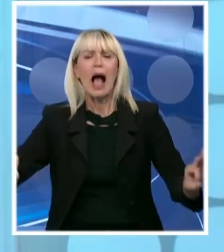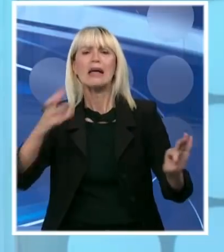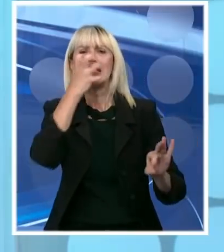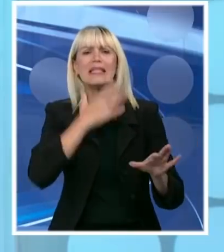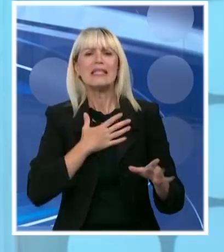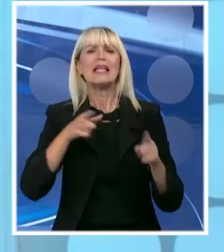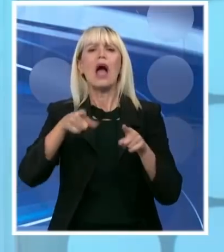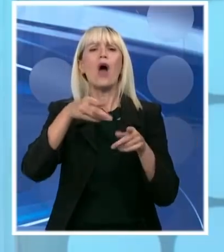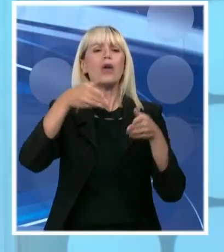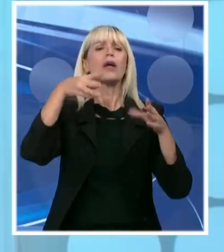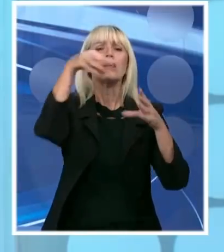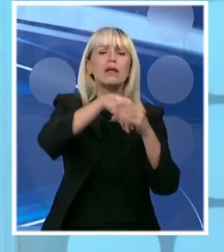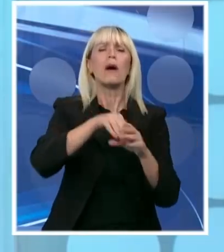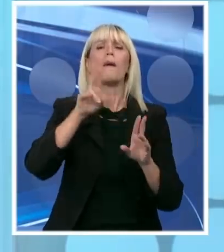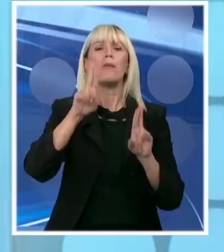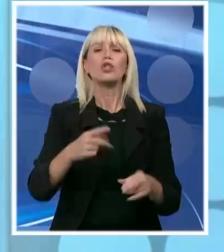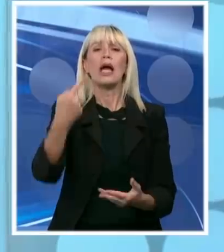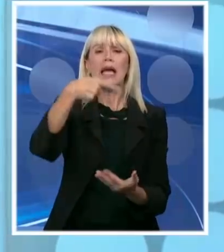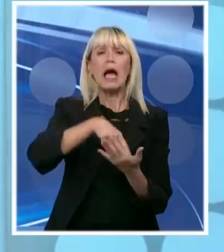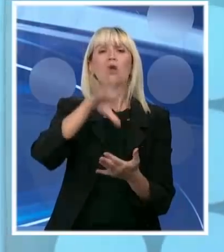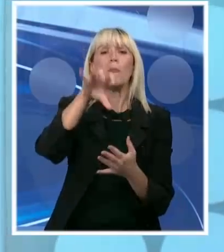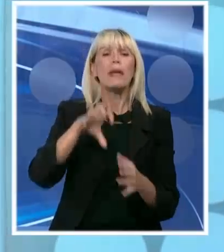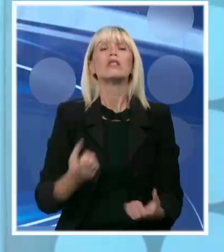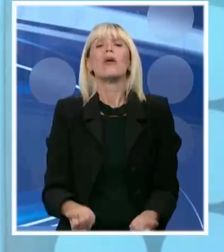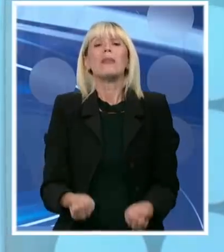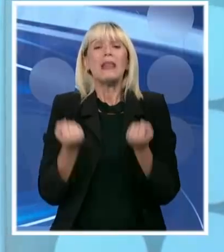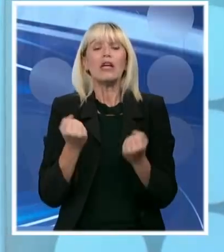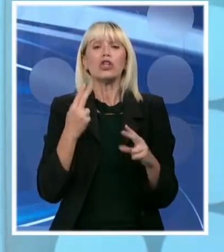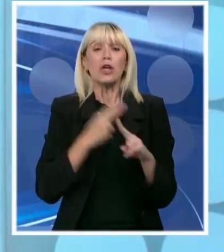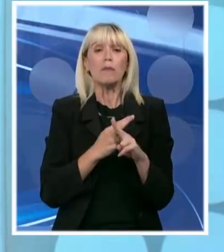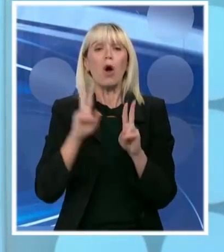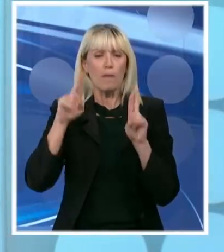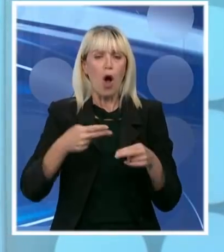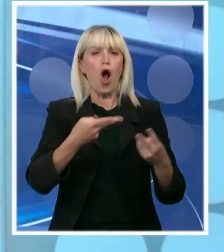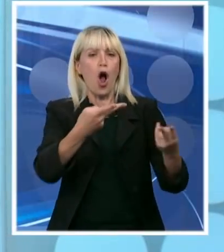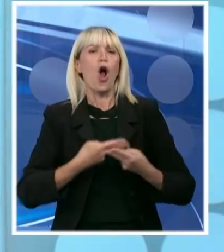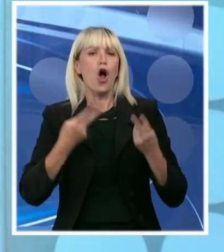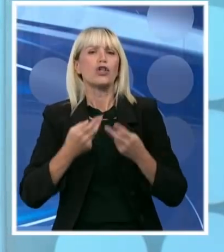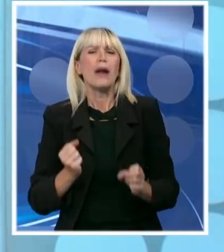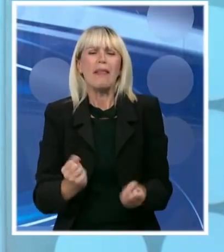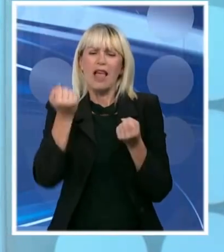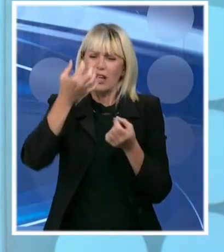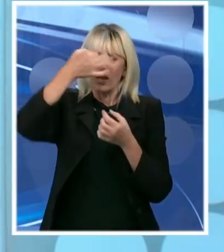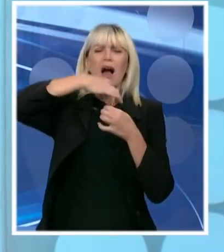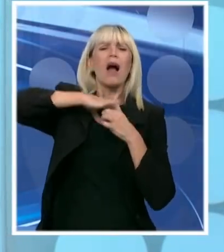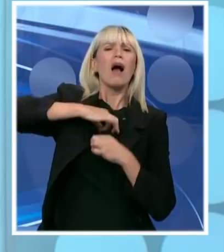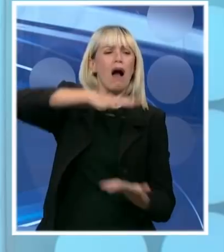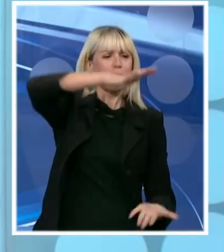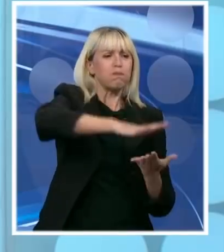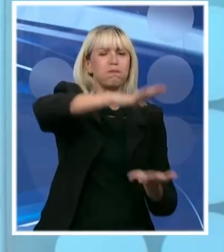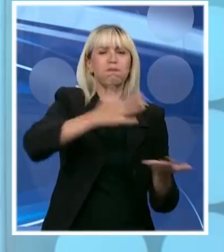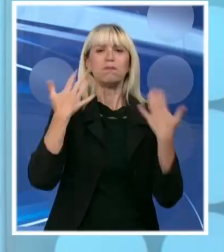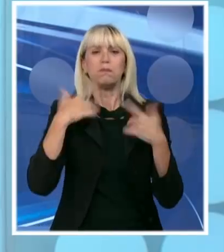možemo da primimo 1500 najtežih bolesnika i na najteži onaj ventilatorski mod. Dakle, bit ćemo